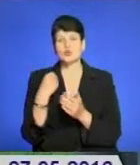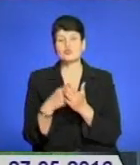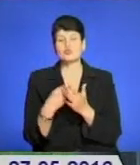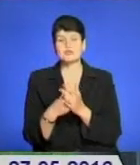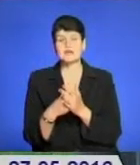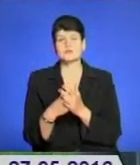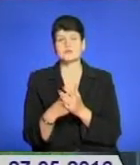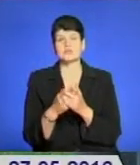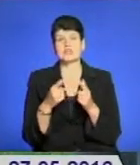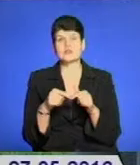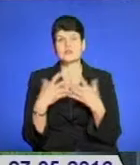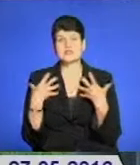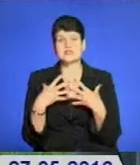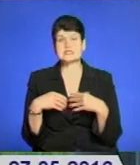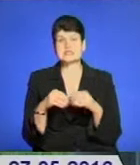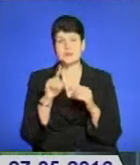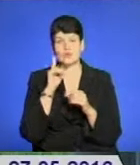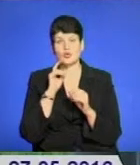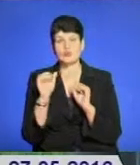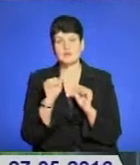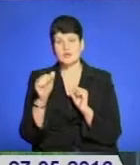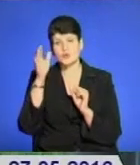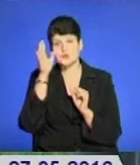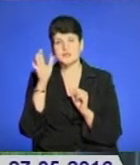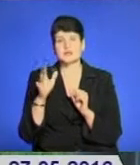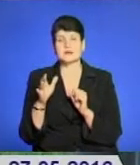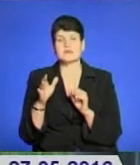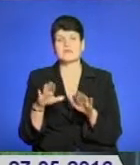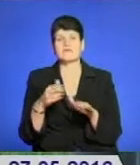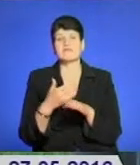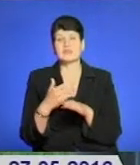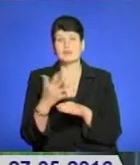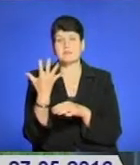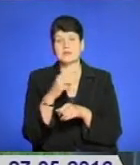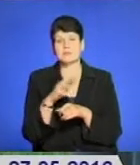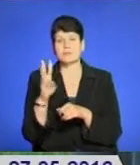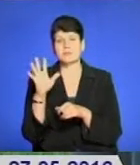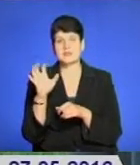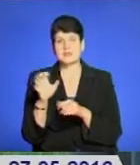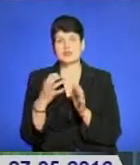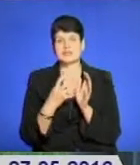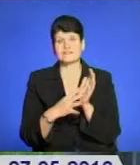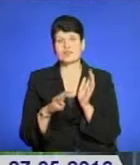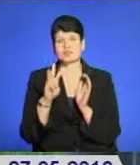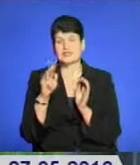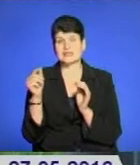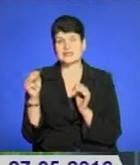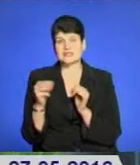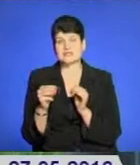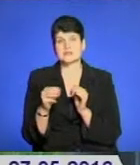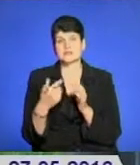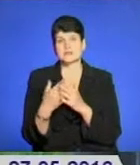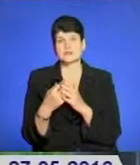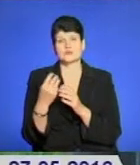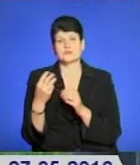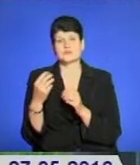відділу сім'ї та молоді та управління освіти і науки виділено 5 мільйонів 593 тисячі, близько 3 мільйонів 175